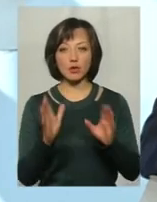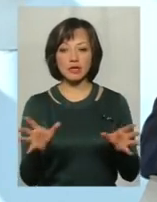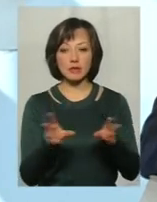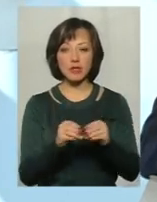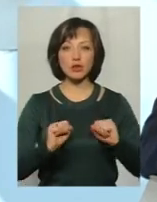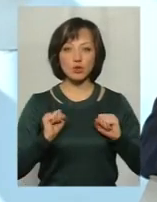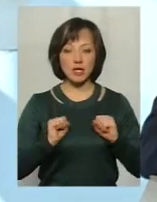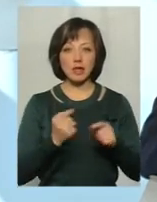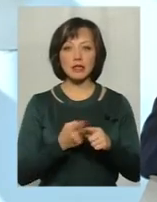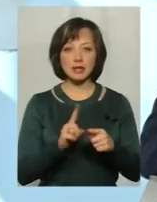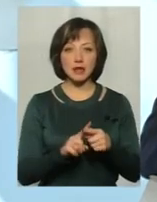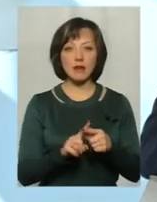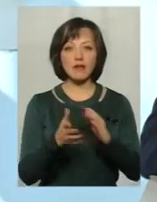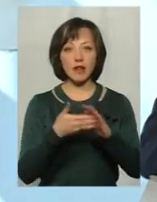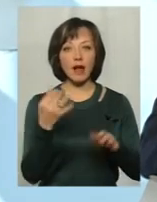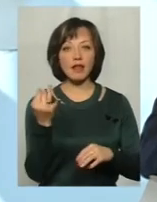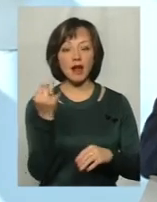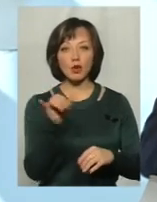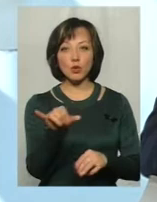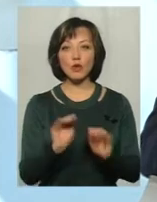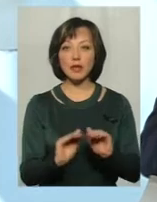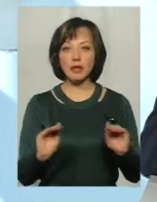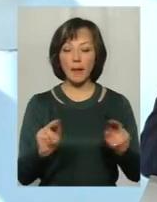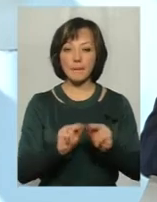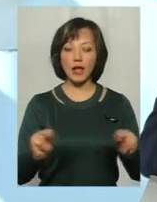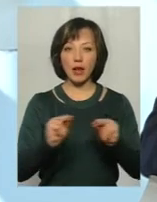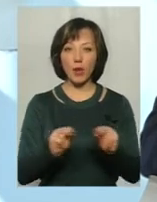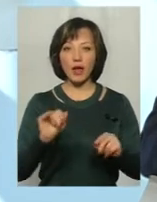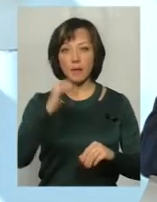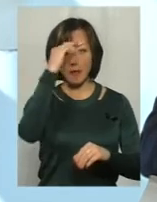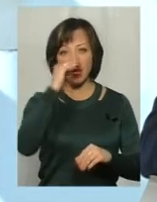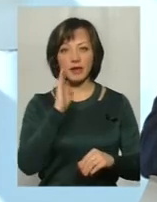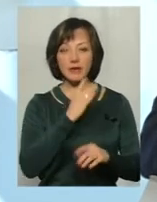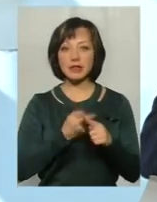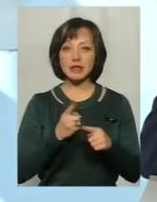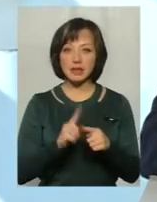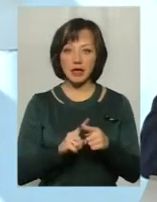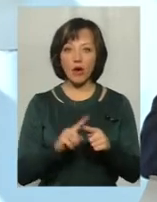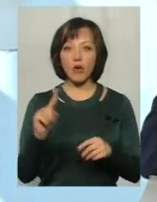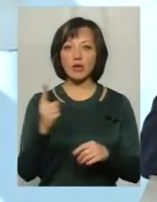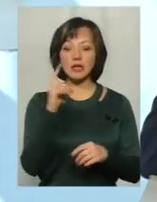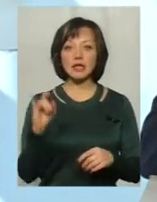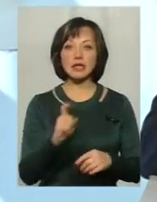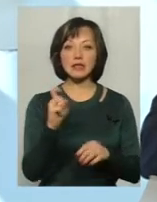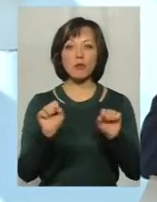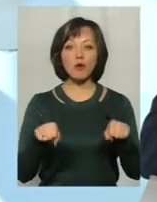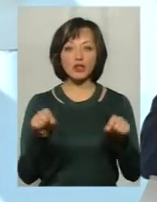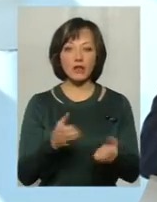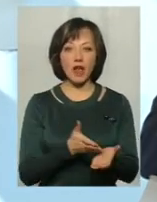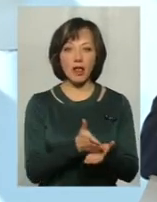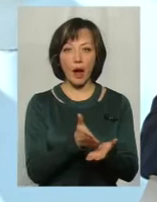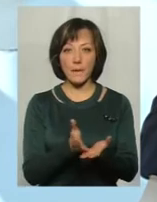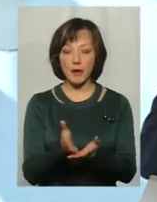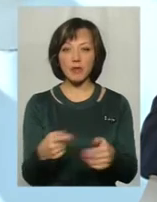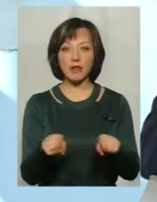зусилля, це, звичайно, викликає інтерес у дітей, і педагогів, і батьків. І це, скажімо таки, один із можливих напрямків